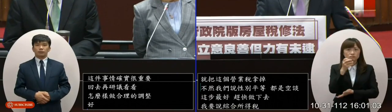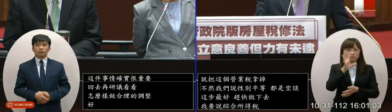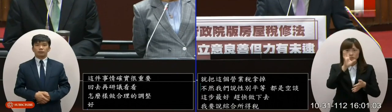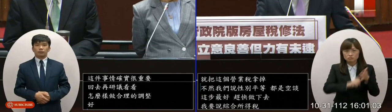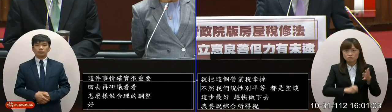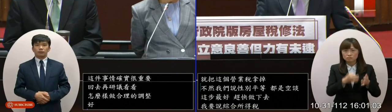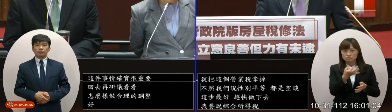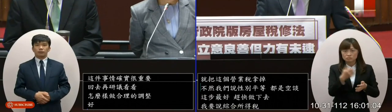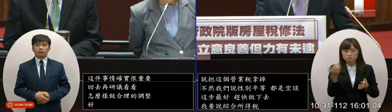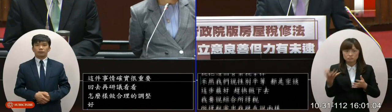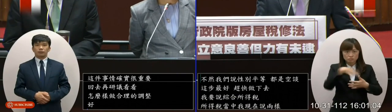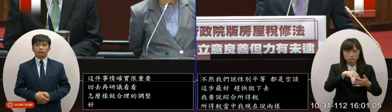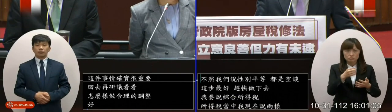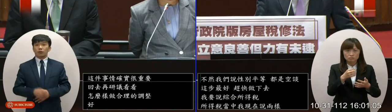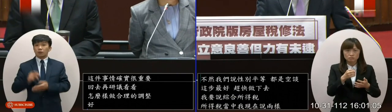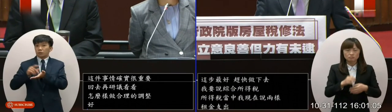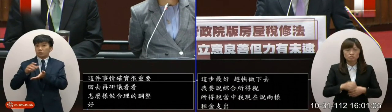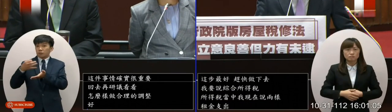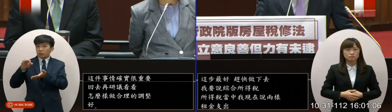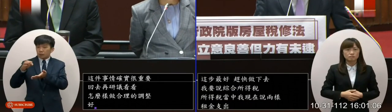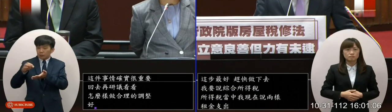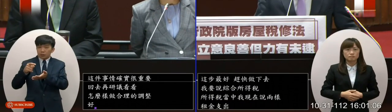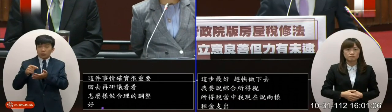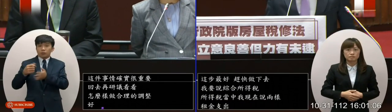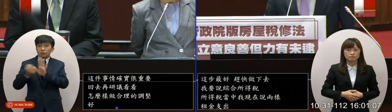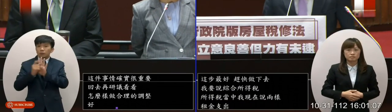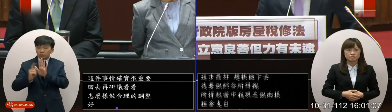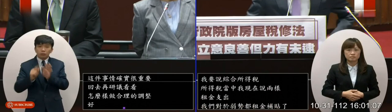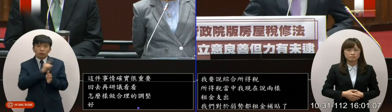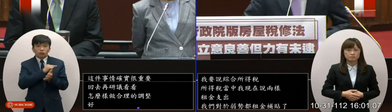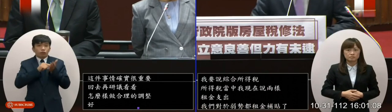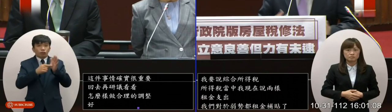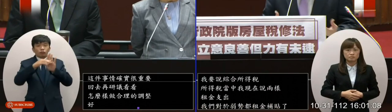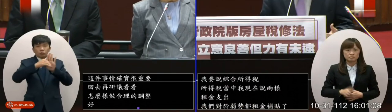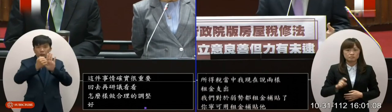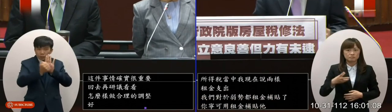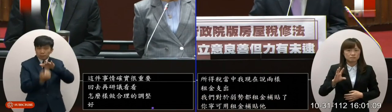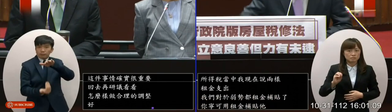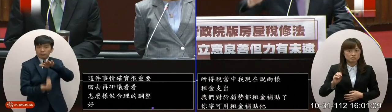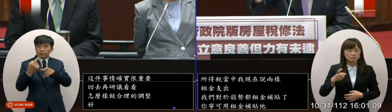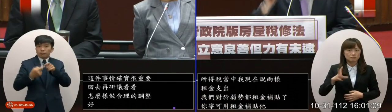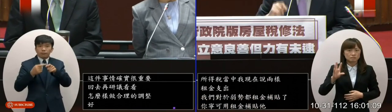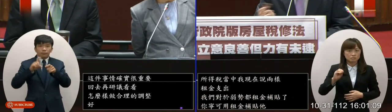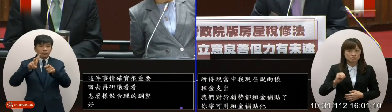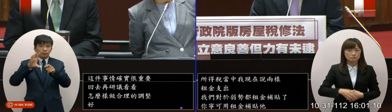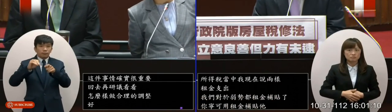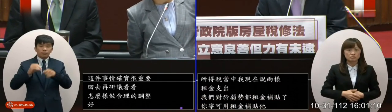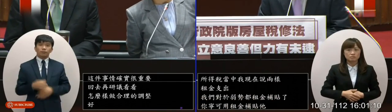除了租金的支出目前是列在列舉扣除了12萬但是我跟院長講